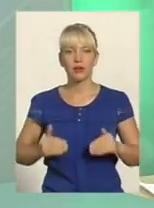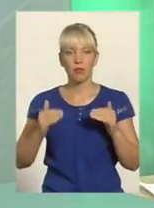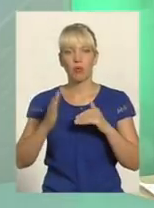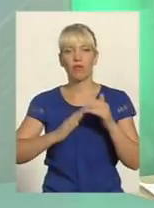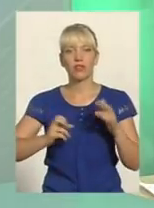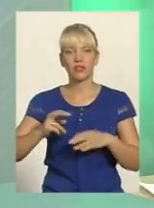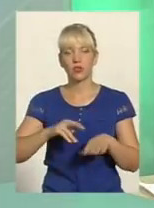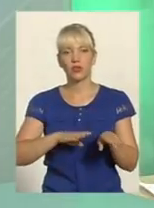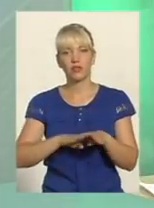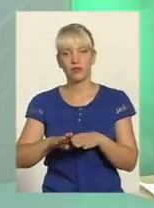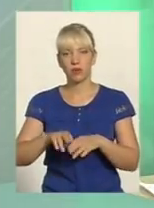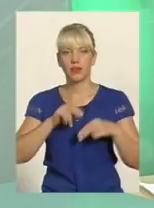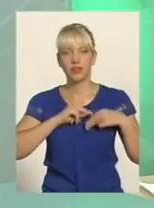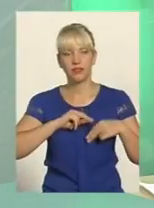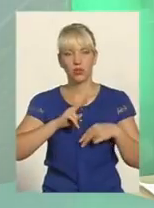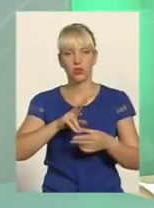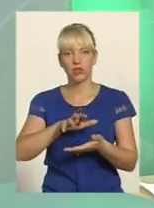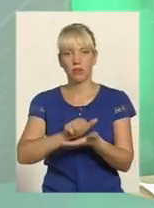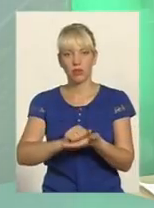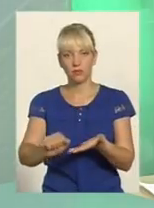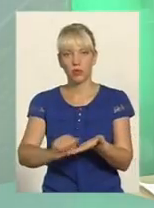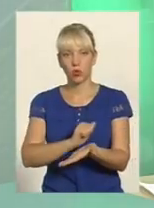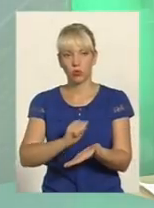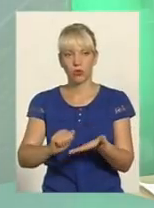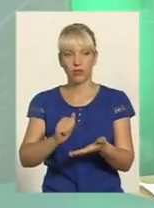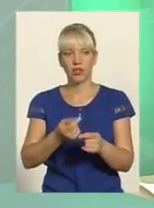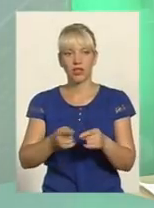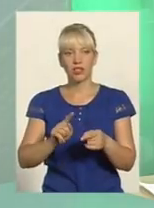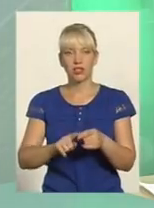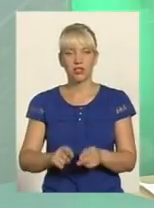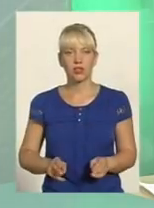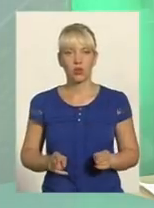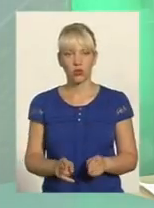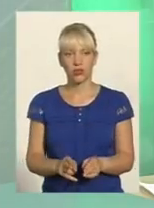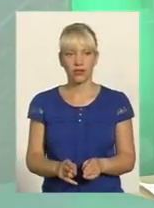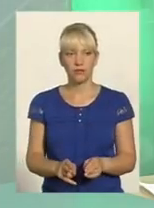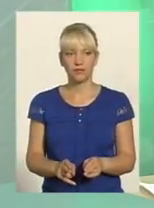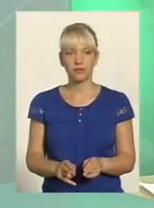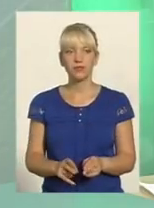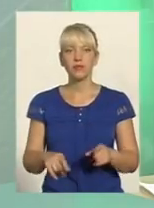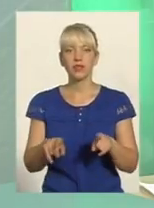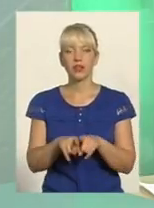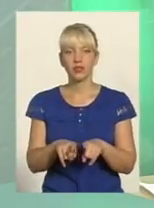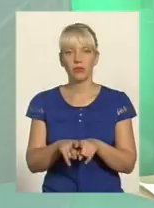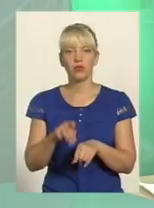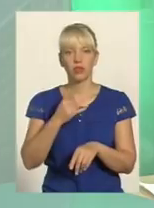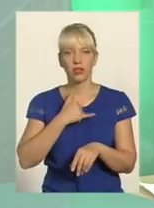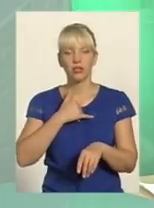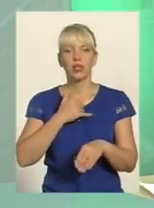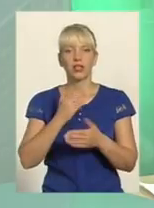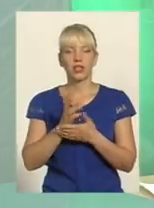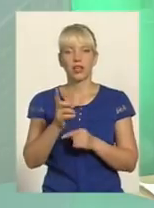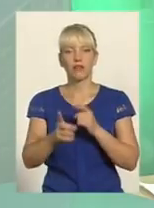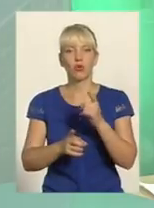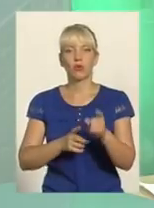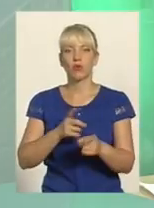працівників, які займаються документуванням указаних злочинів Крім того, в нас проходить реформування і за